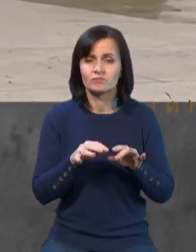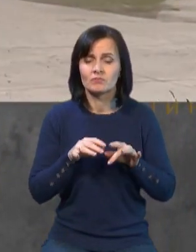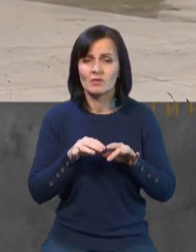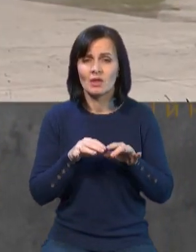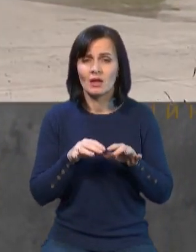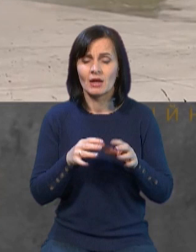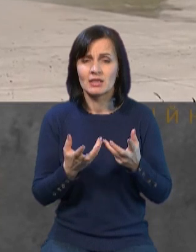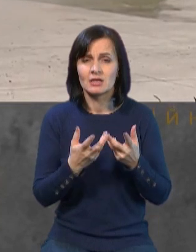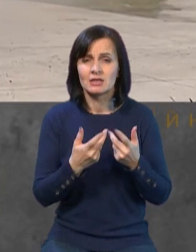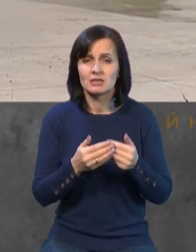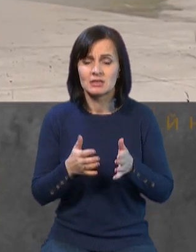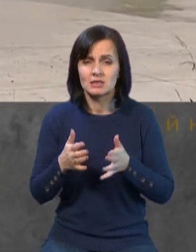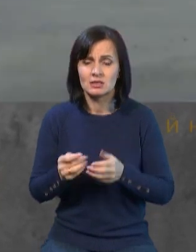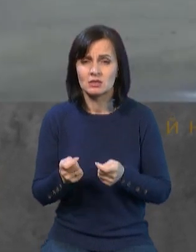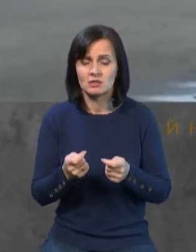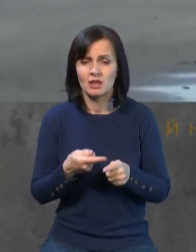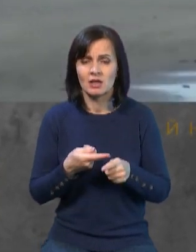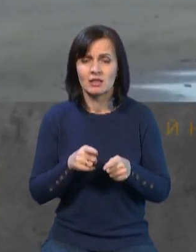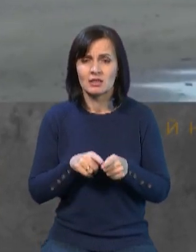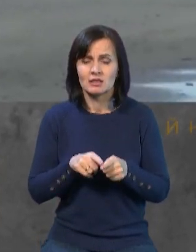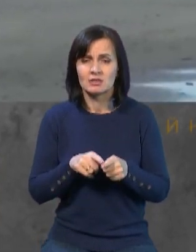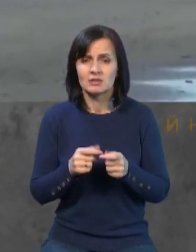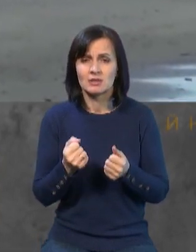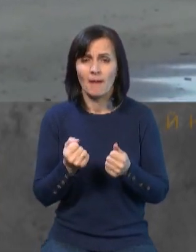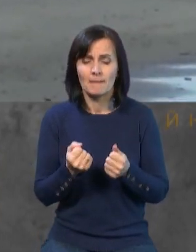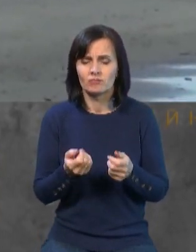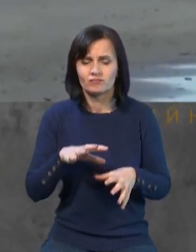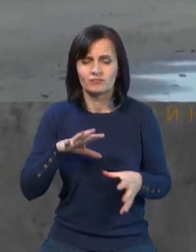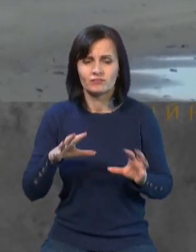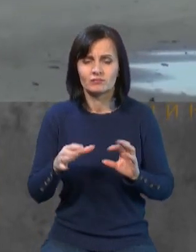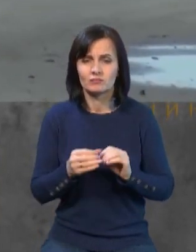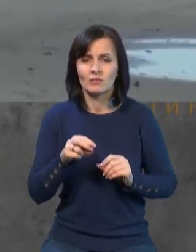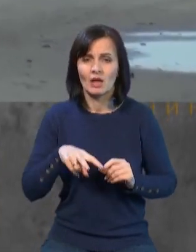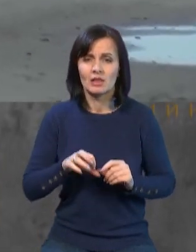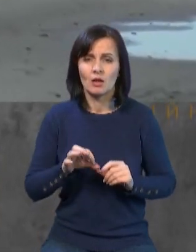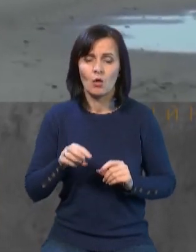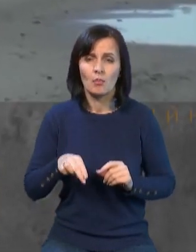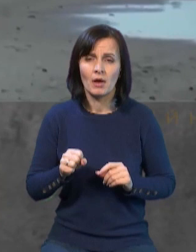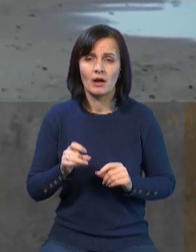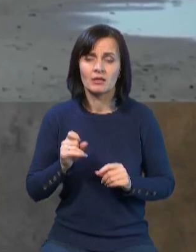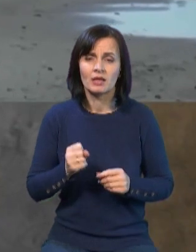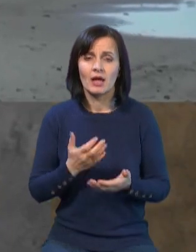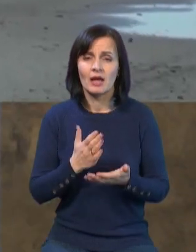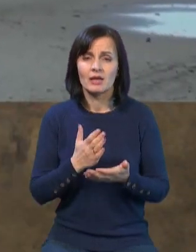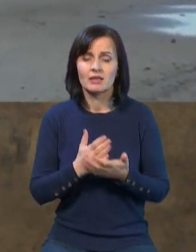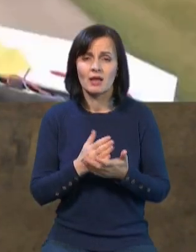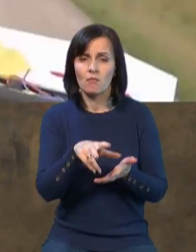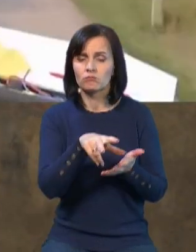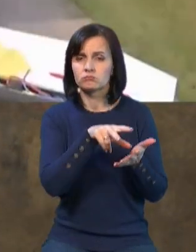повноцінна машина, яка, взагалі, «Лапард-2» вважається певною такою іконою у танкобудуванні. І,